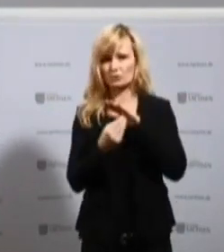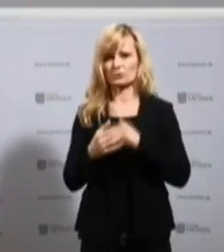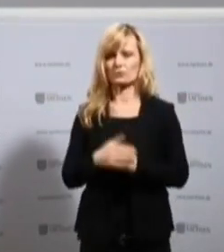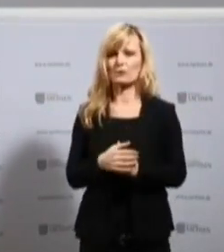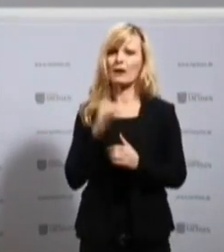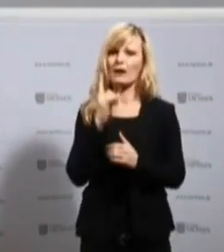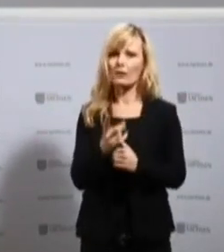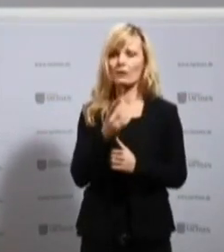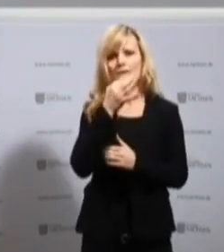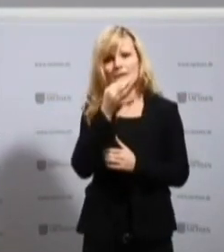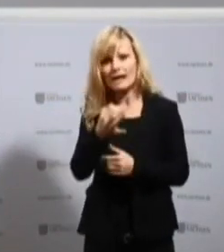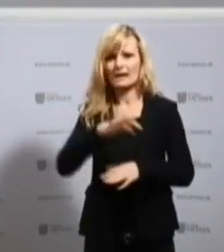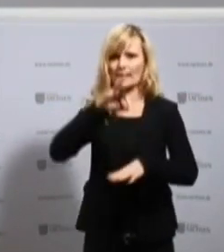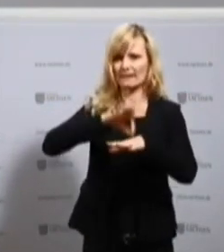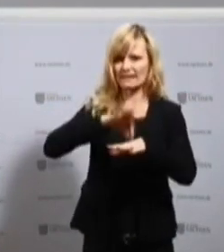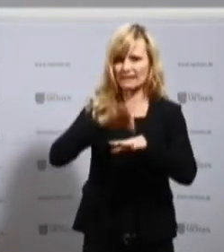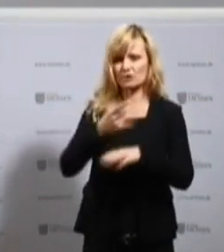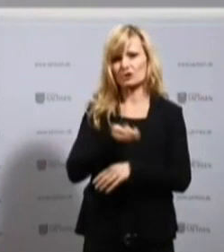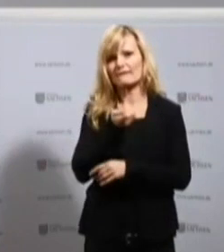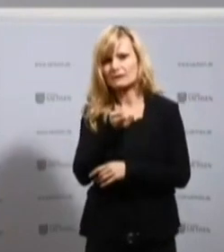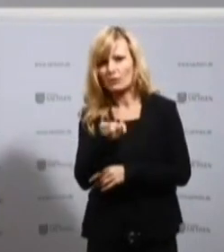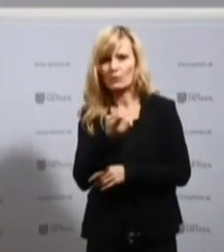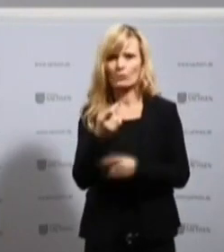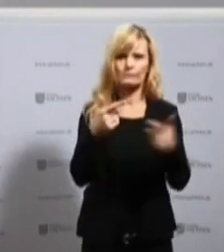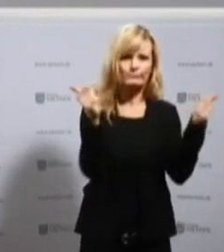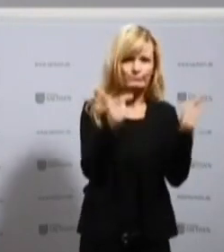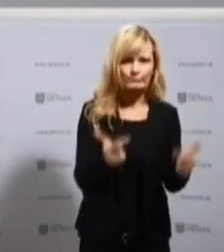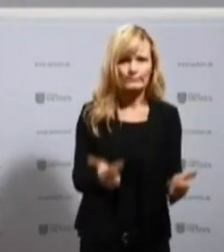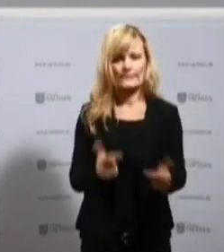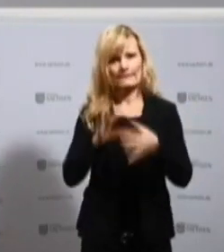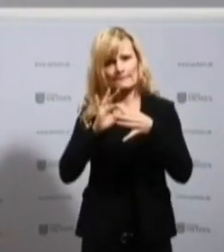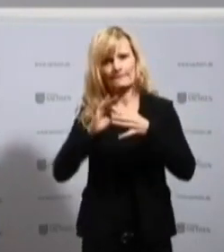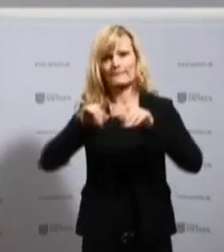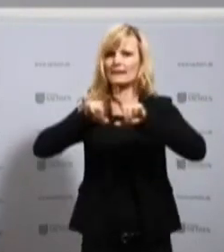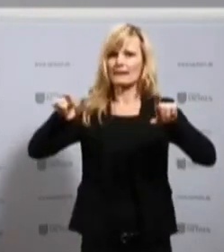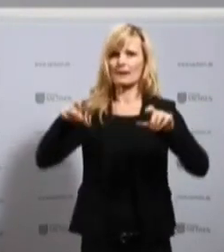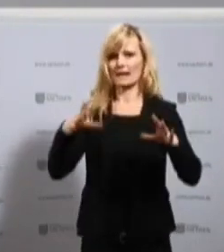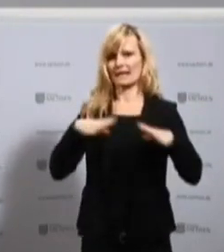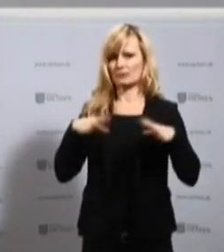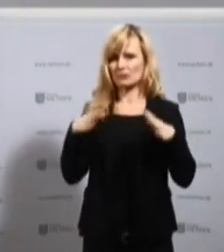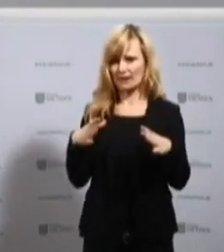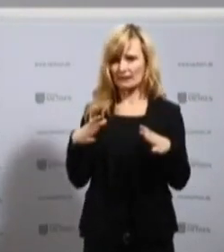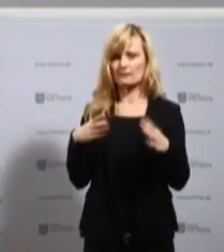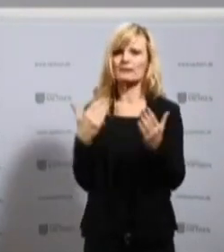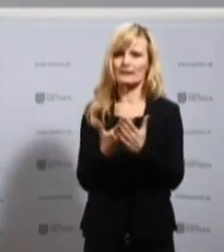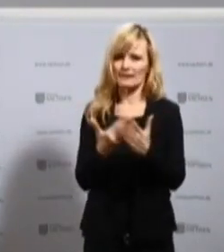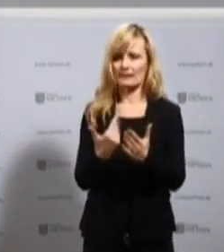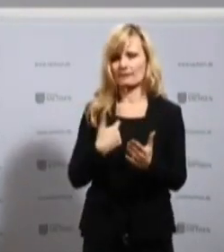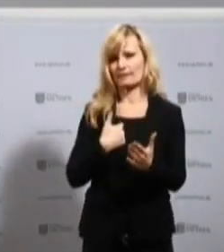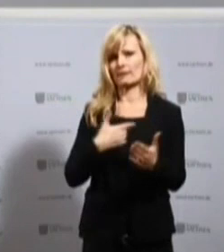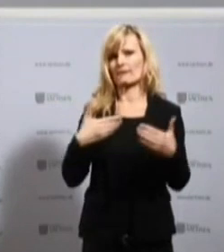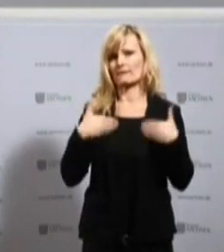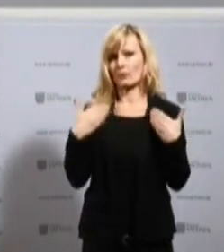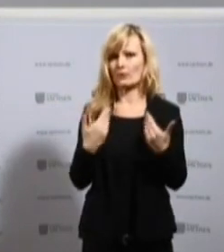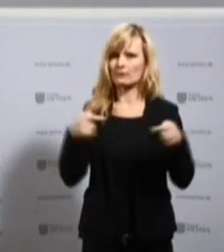medizinischen Versorgung, der Gesundheit. Und deswegen freue ich mich, dass wir heute hier nochmal